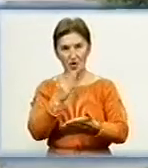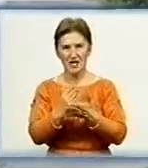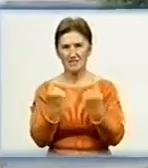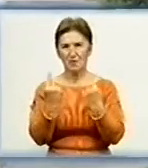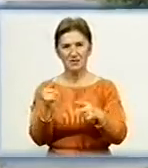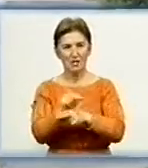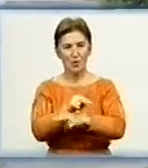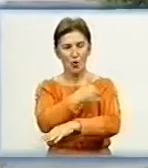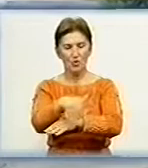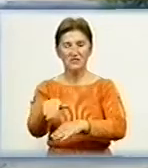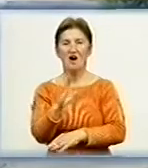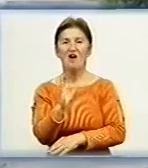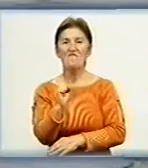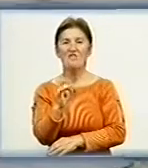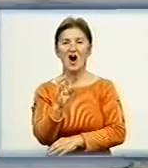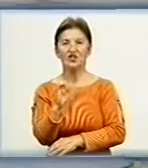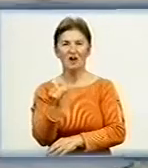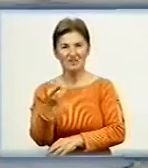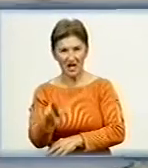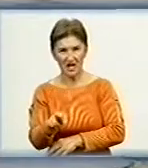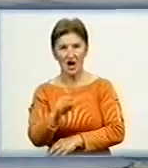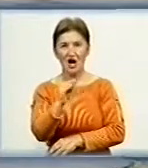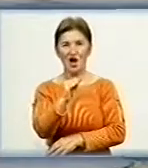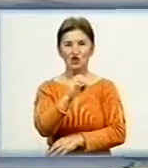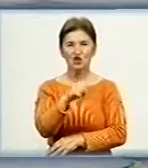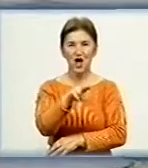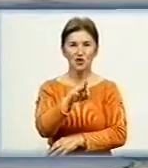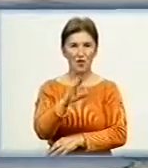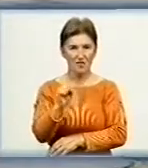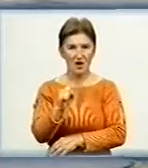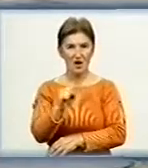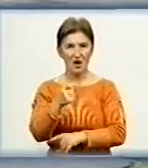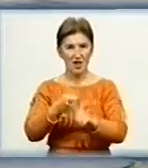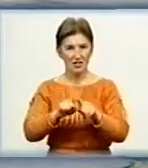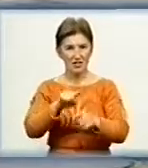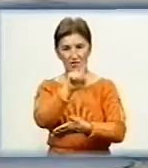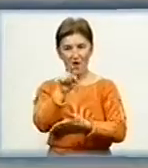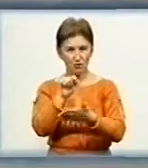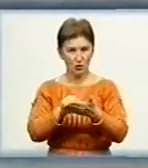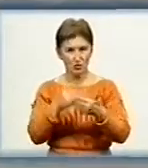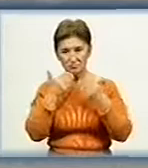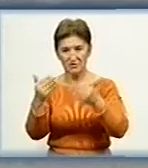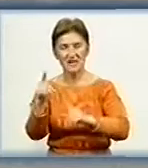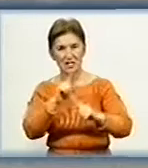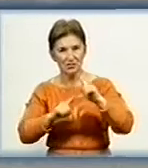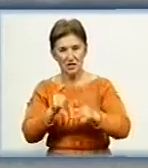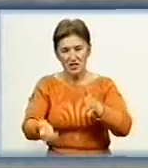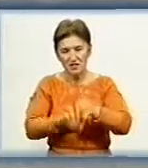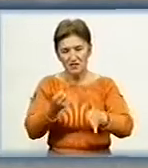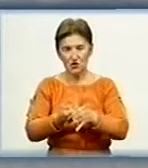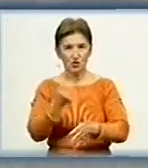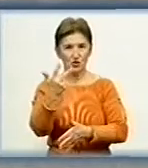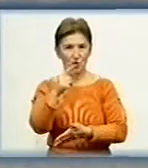вулиць Варшавської та Жадова. Питання фінансування виносили на липневу сесію міськради. Для прийняття рішення не вистачило трьох голосів.